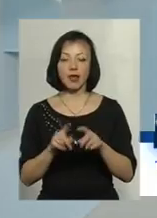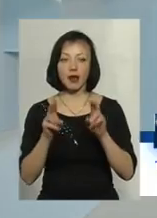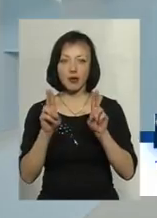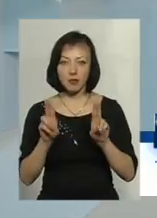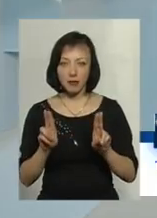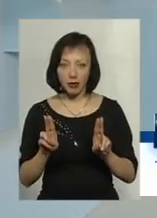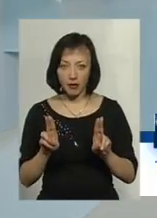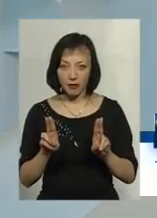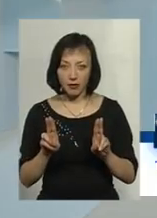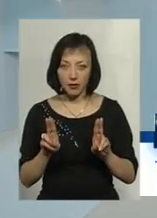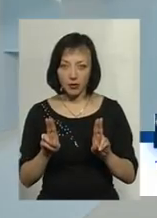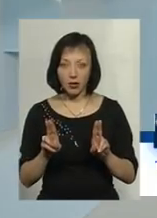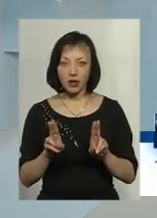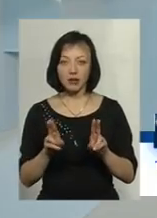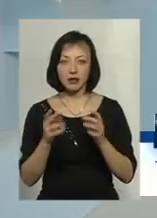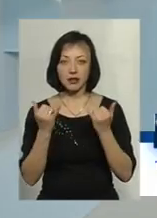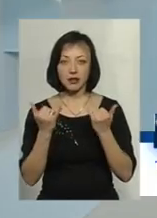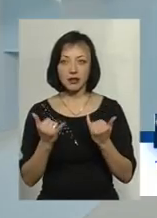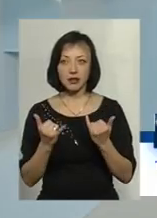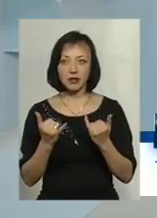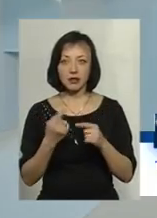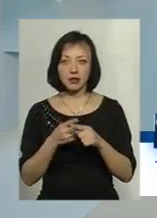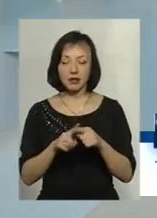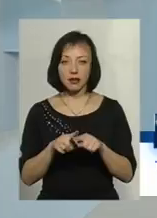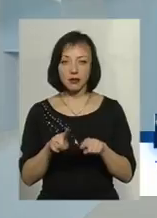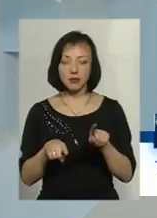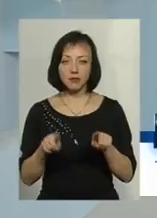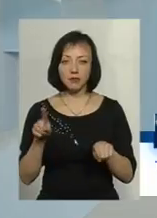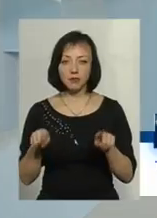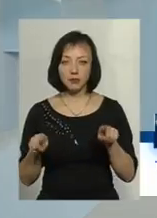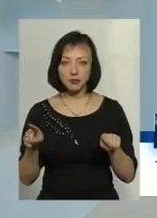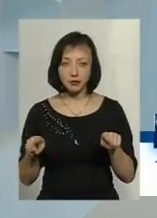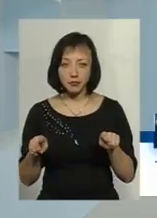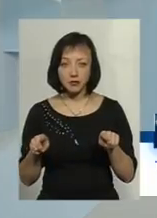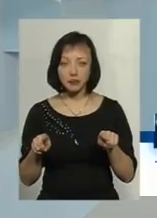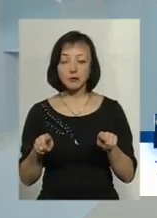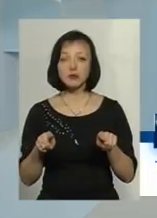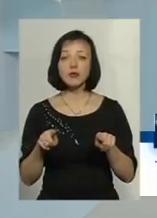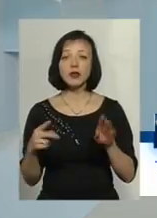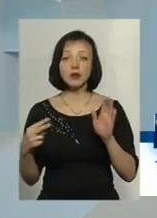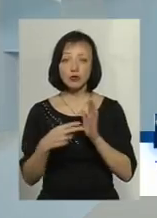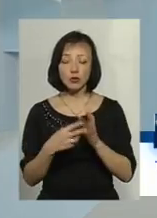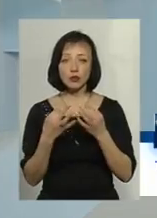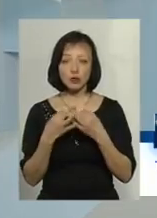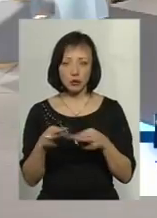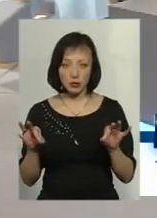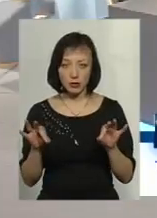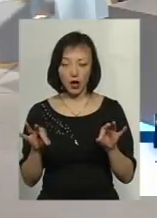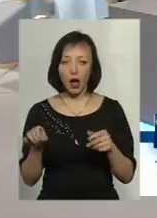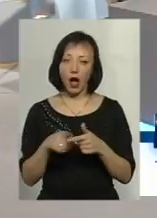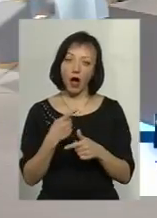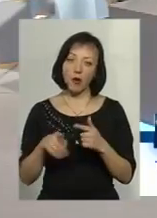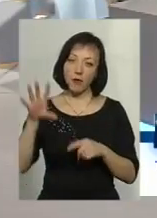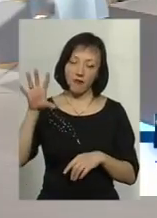на даний час поодинокі підключення не допускаються. Тобто або весь